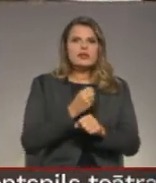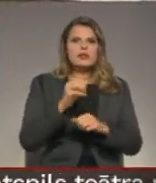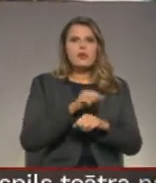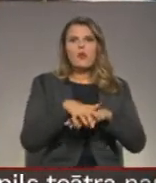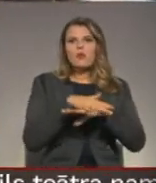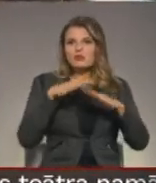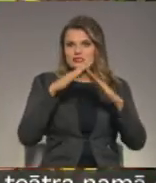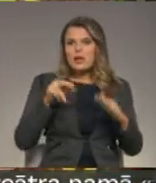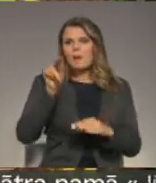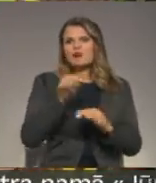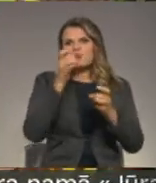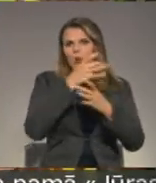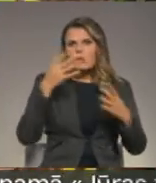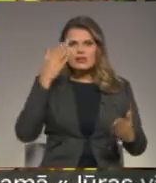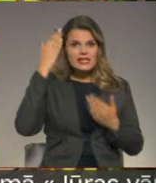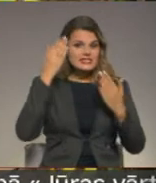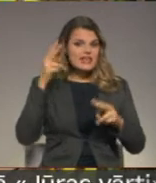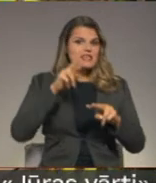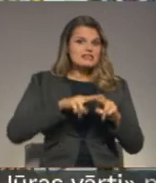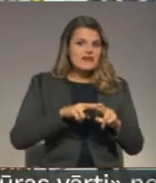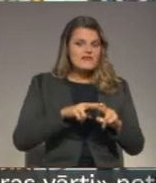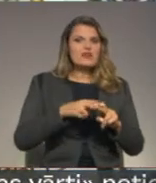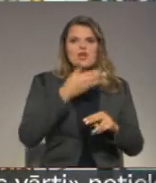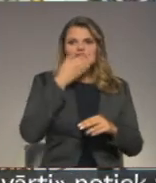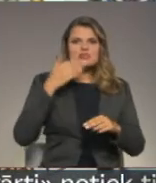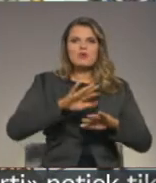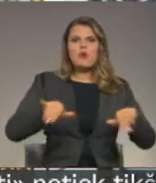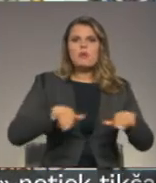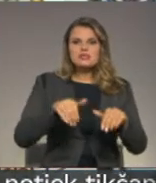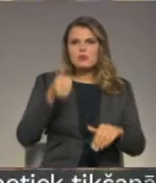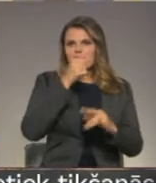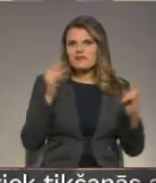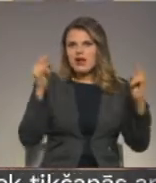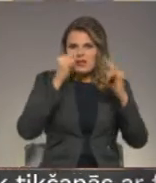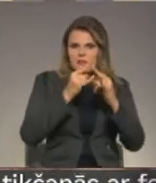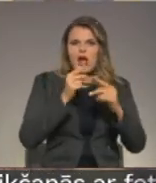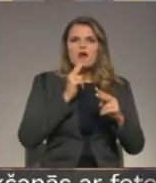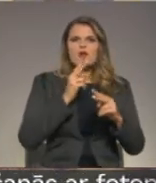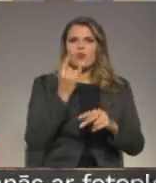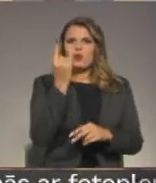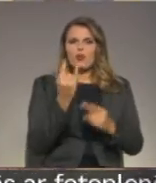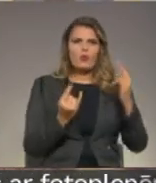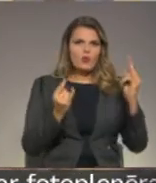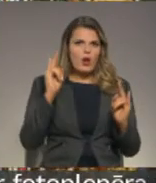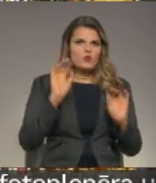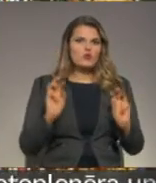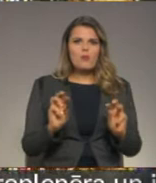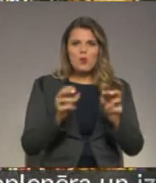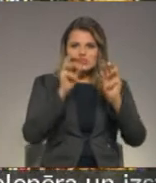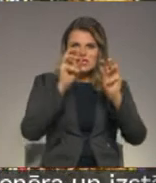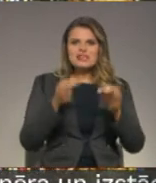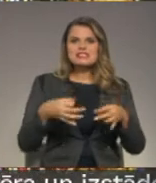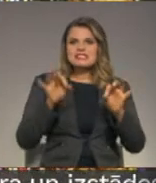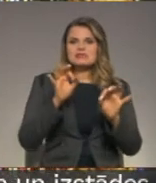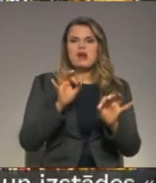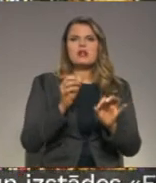ēku, baznīcu, kultūras un izklēdes vietu termālo basēnu un privātmāju vitrāžas un mozīkas. Izcilākie darbi ir sastopami